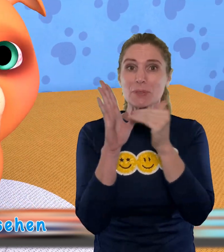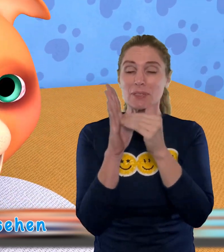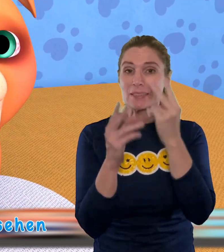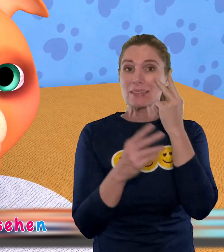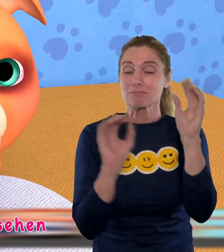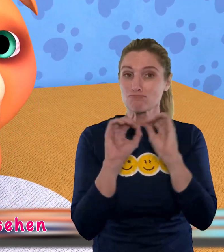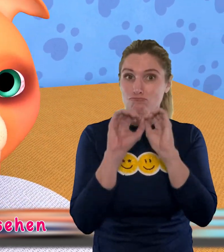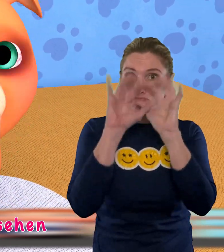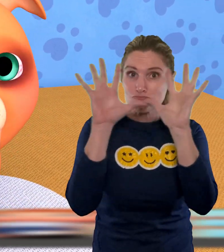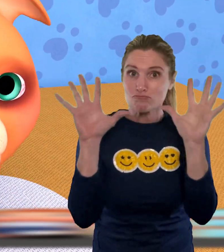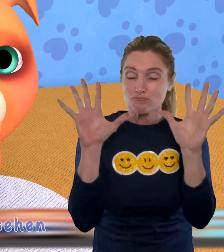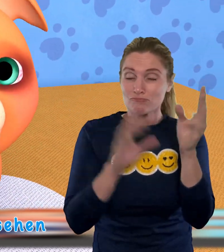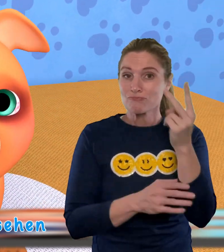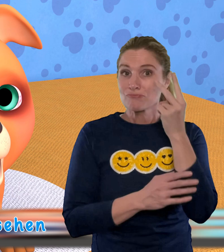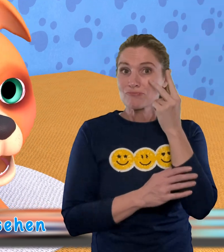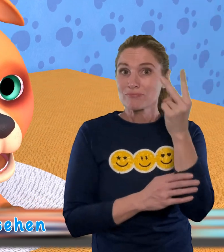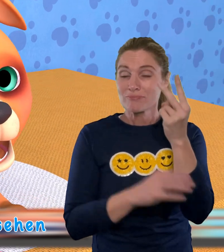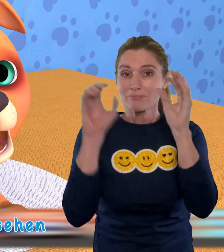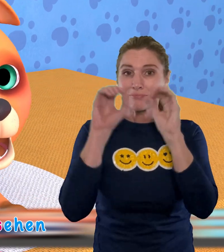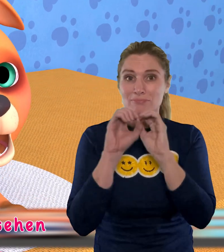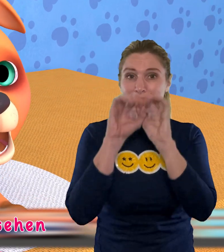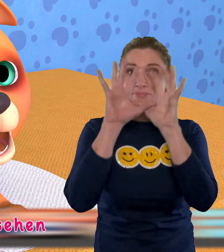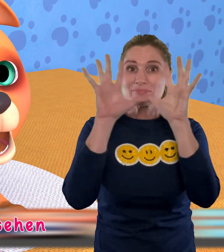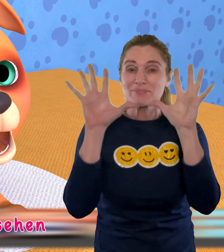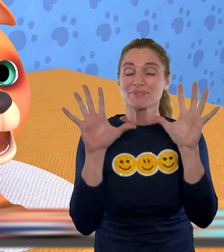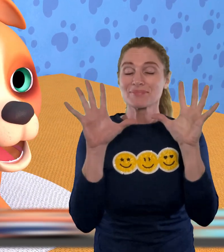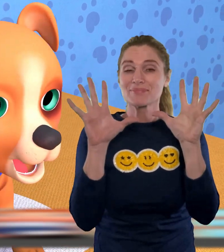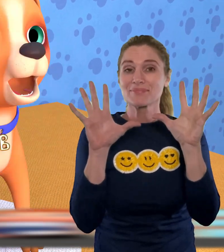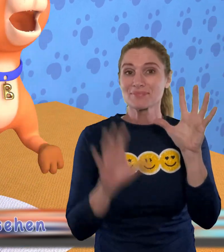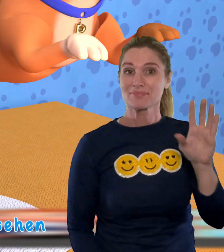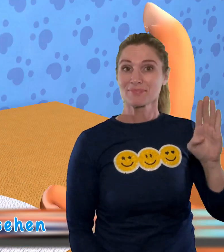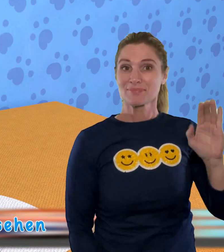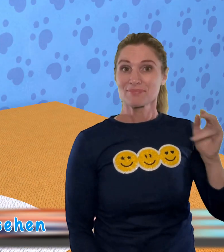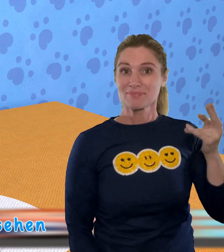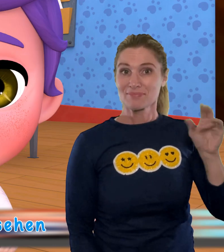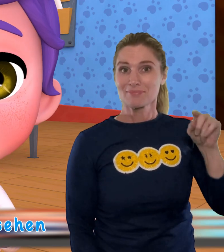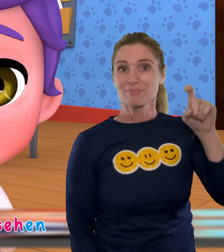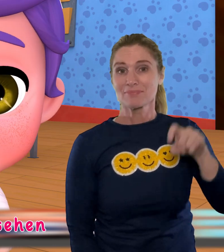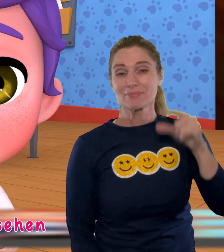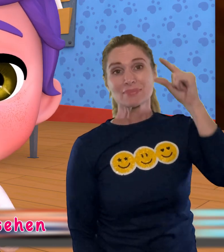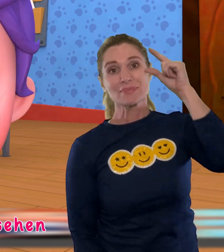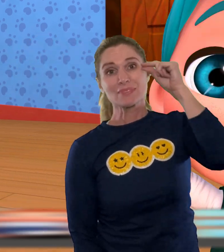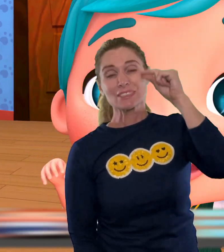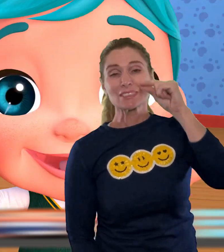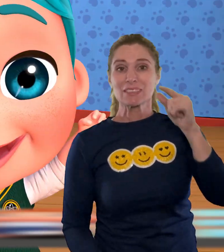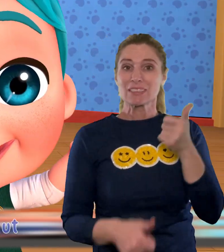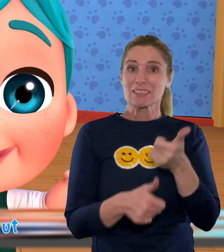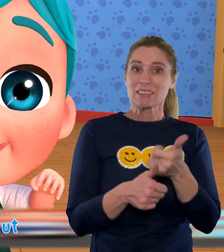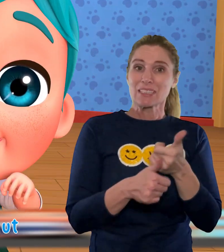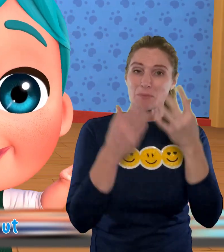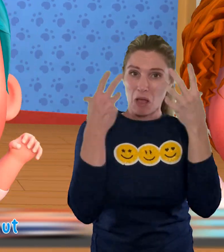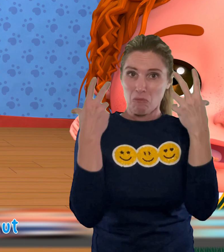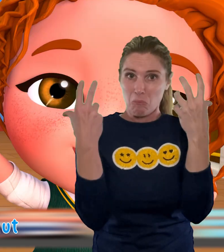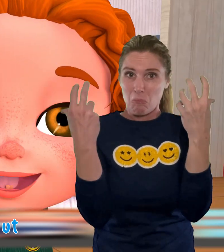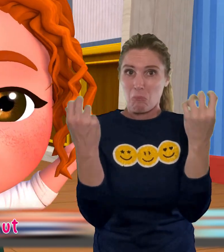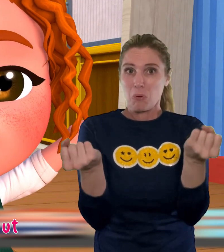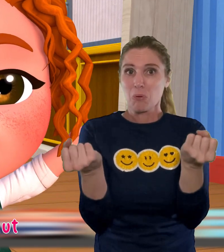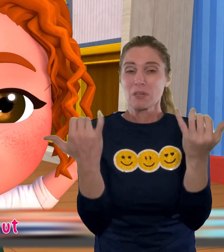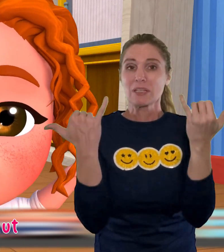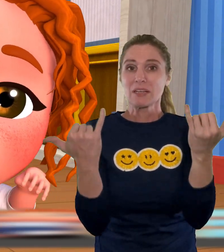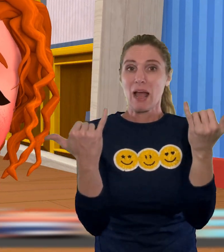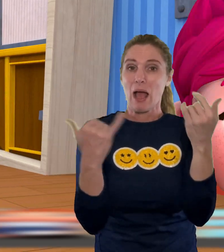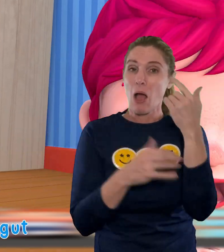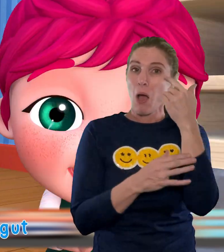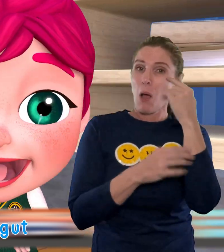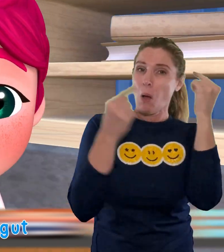zu sehen Um ordentlich zu sehen Um ordentlich zu sehen Bingo geht es wieder